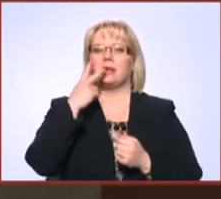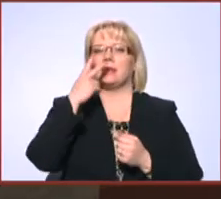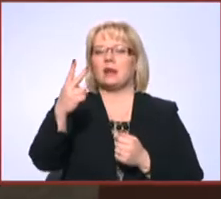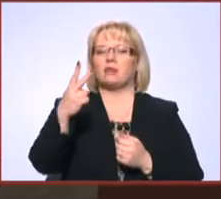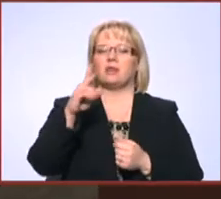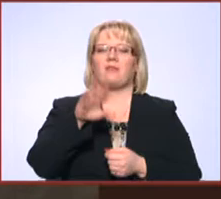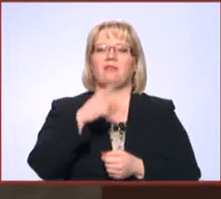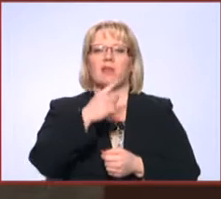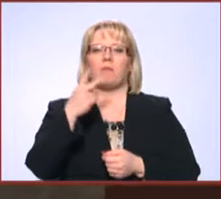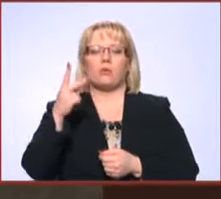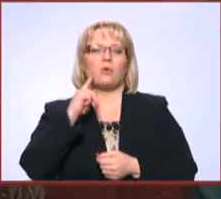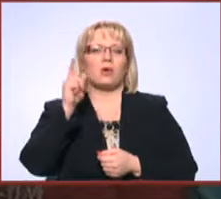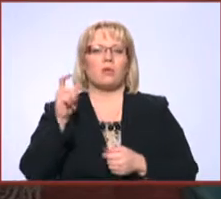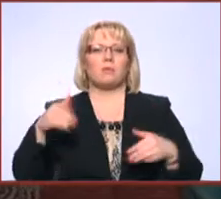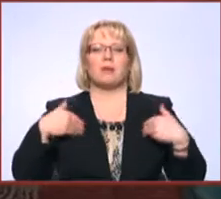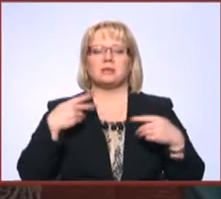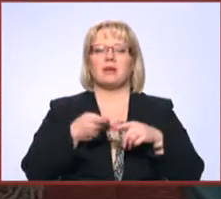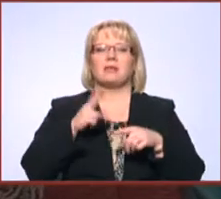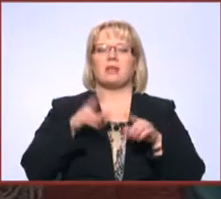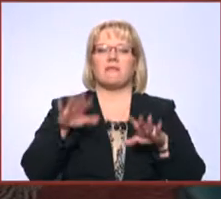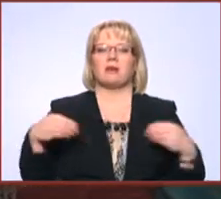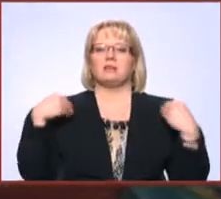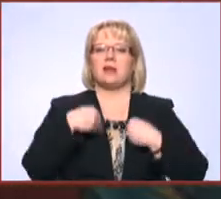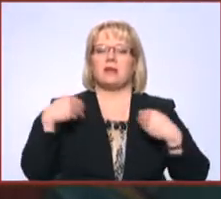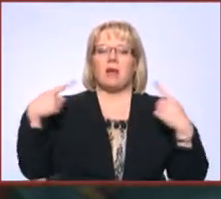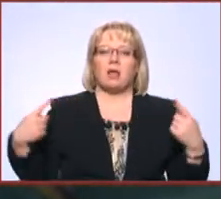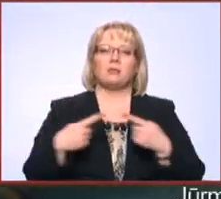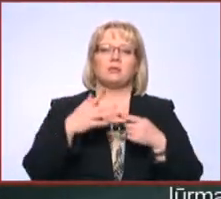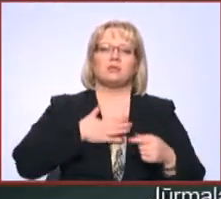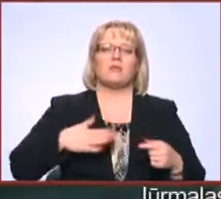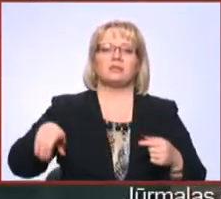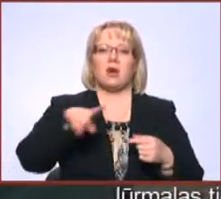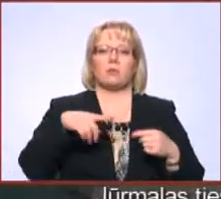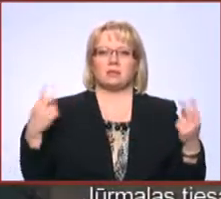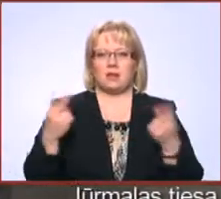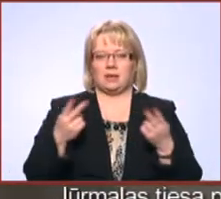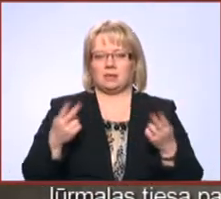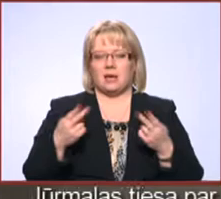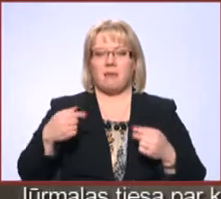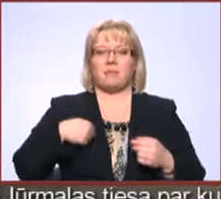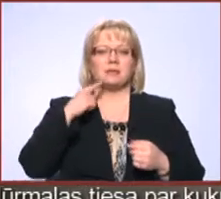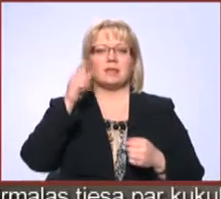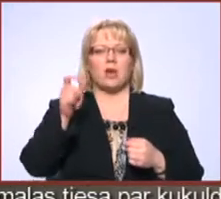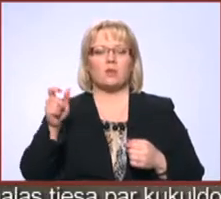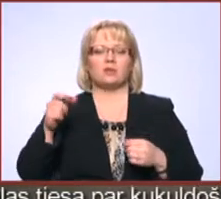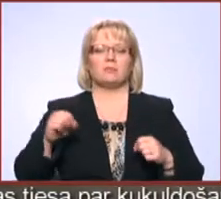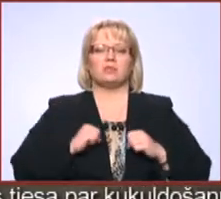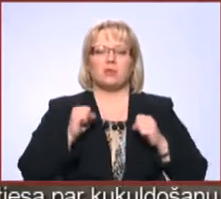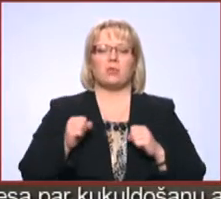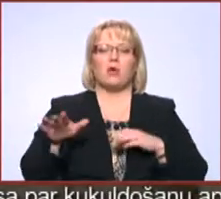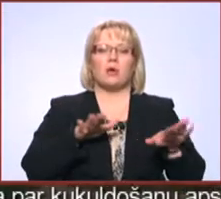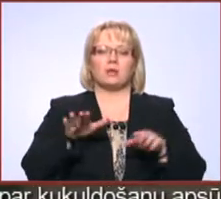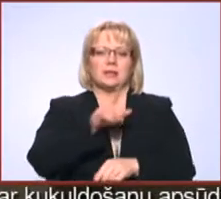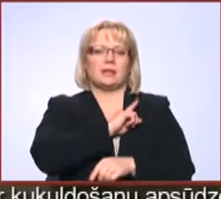otru, un jaunieši arī priecājas, ka tādējādi var saģērbties atbilstoši savas tautas tradīcijām. Ja mēs jauniešiem cenšamies norganizēt